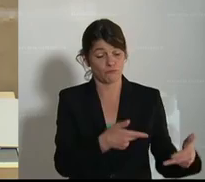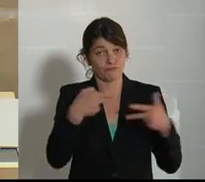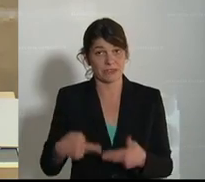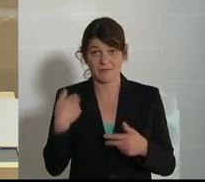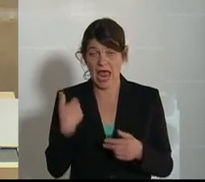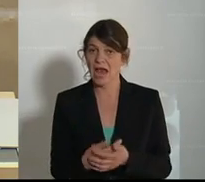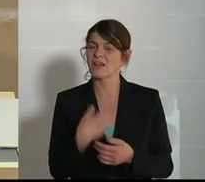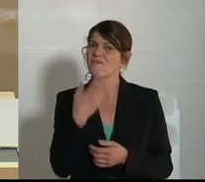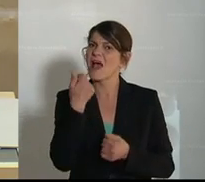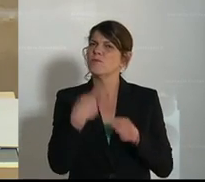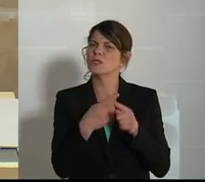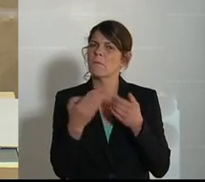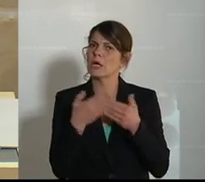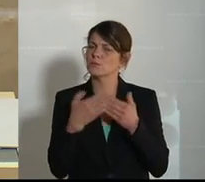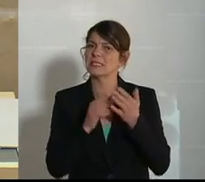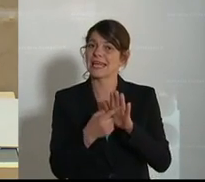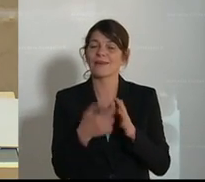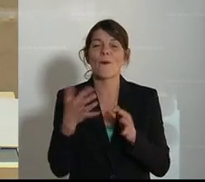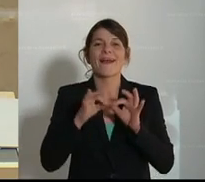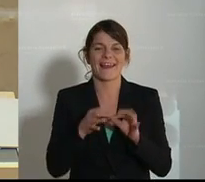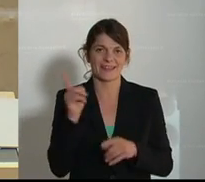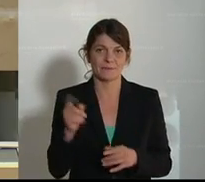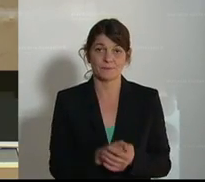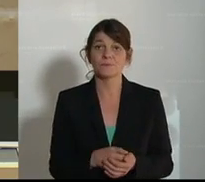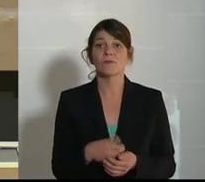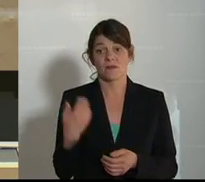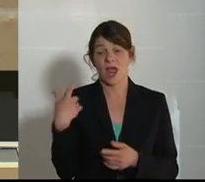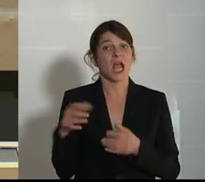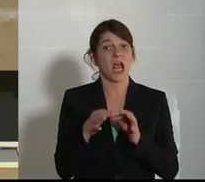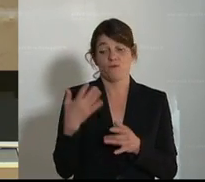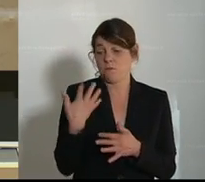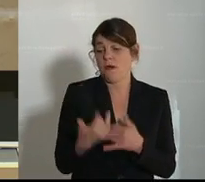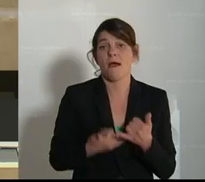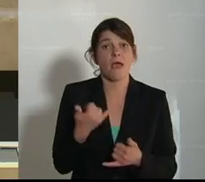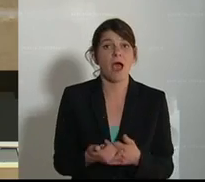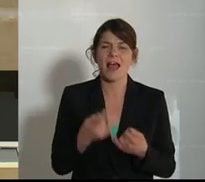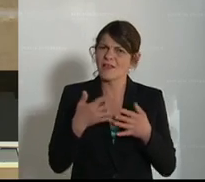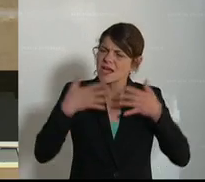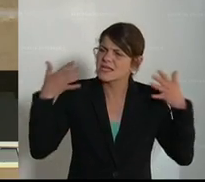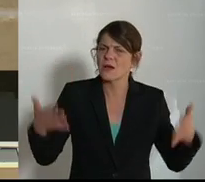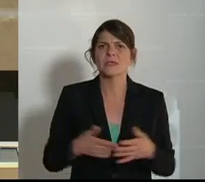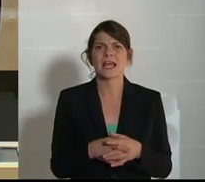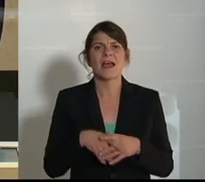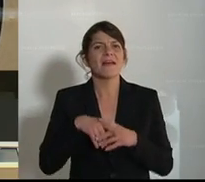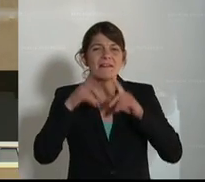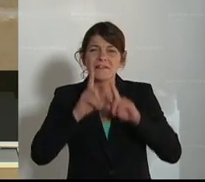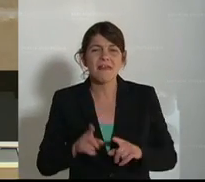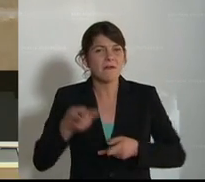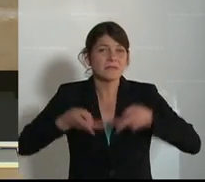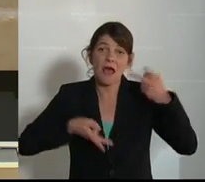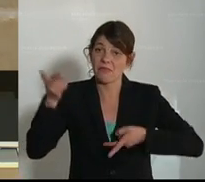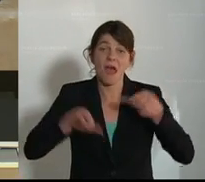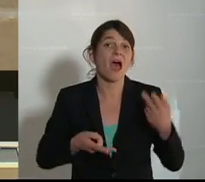ich möchte Ihnen ein positives Beispiel nennen aus Kärnten. Wir hatten in Kärnten vor wenigen Jahren einen der größten Tierskandale,